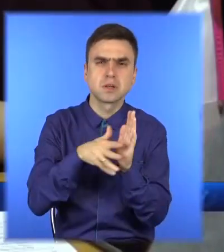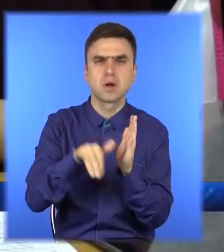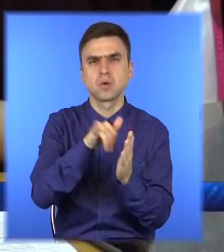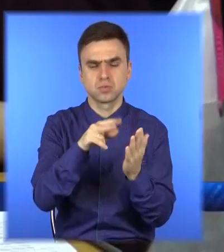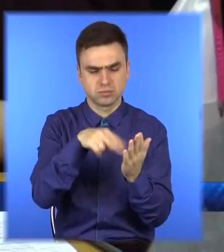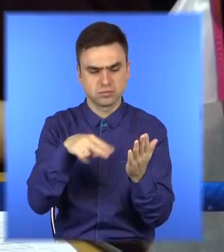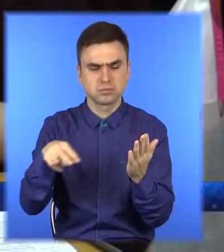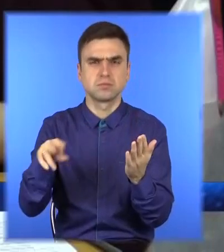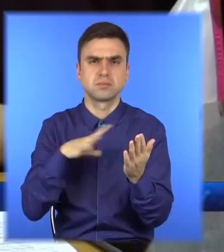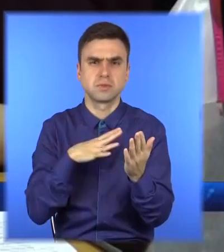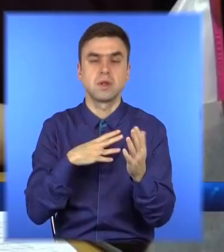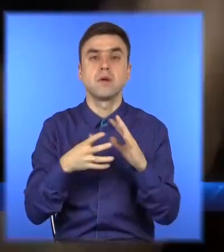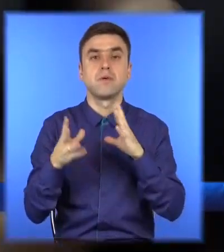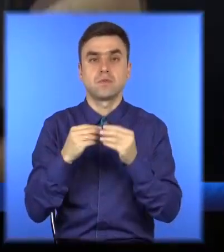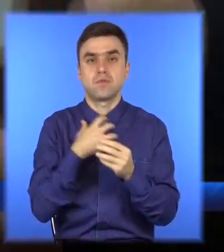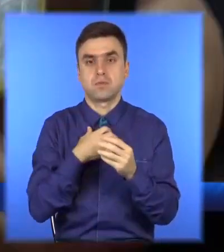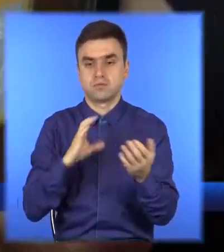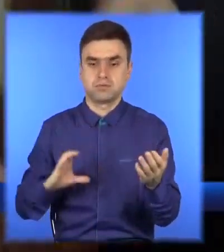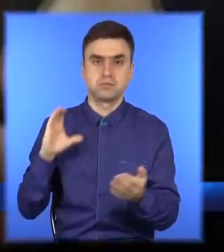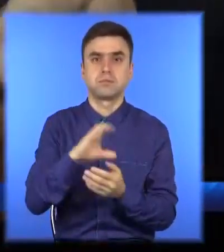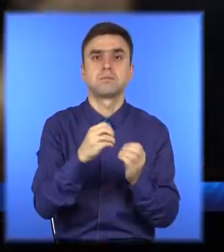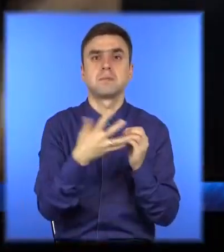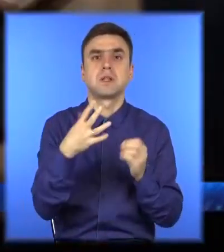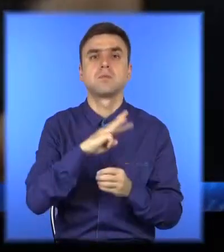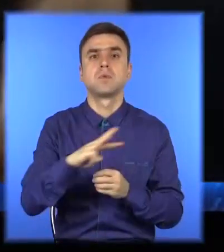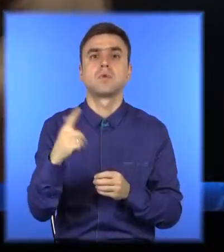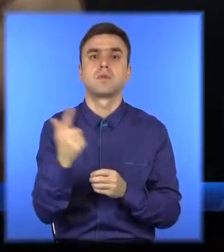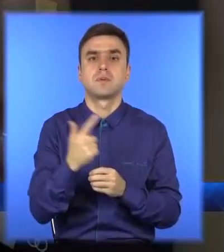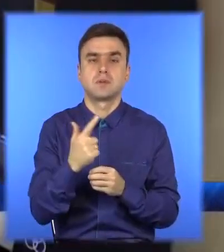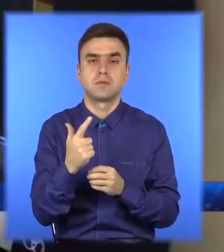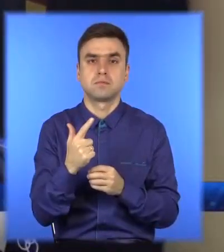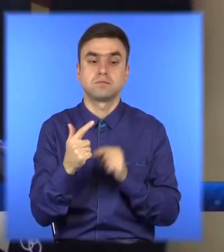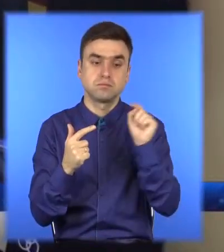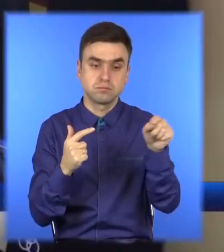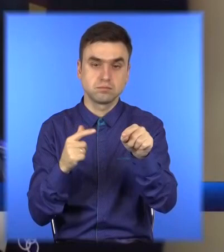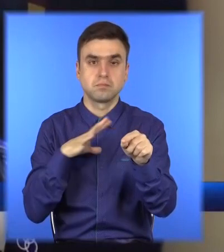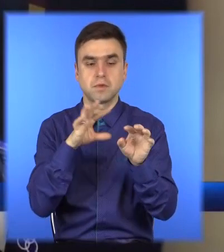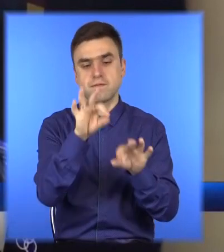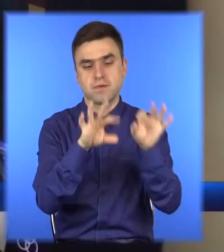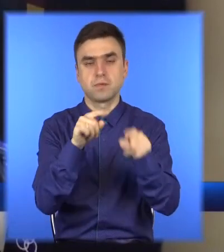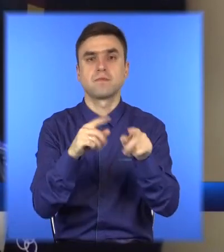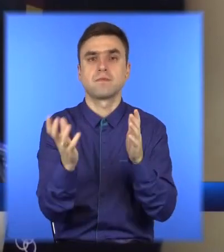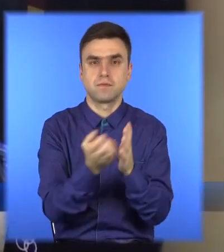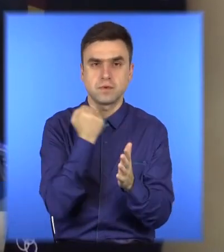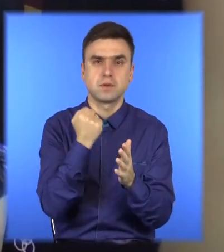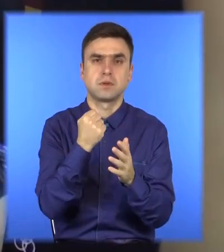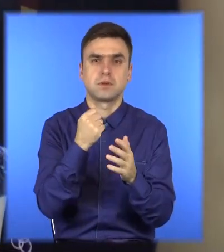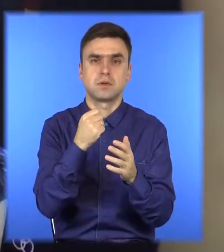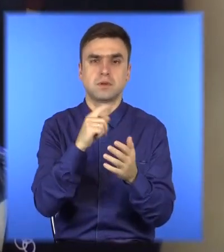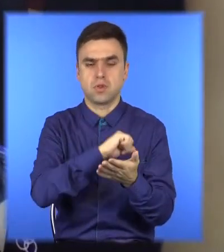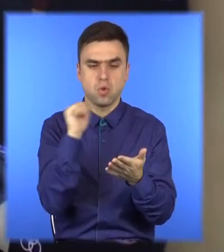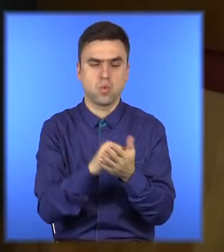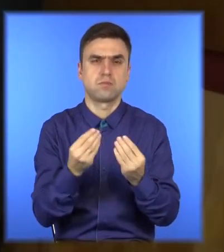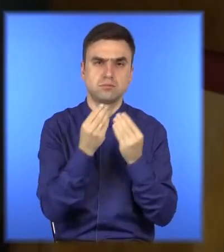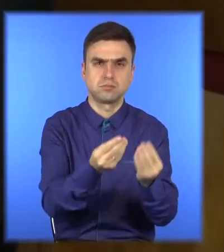року виділяють 15 мільйонів гривень. Перевожці конкурсу говорять, незабаром ідеї реалізують у